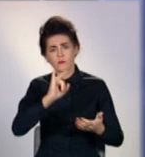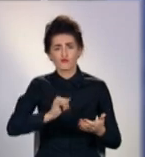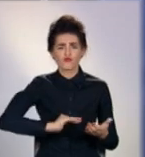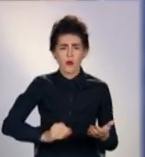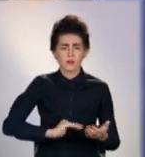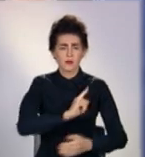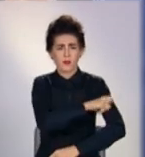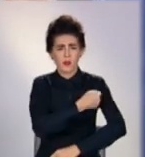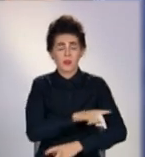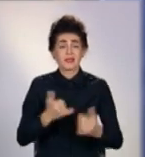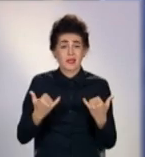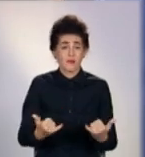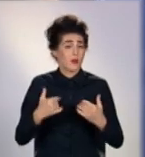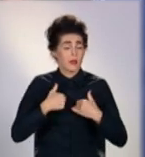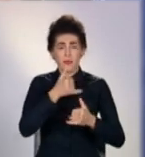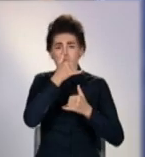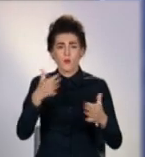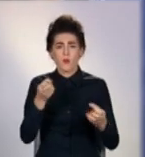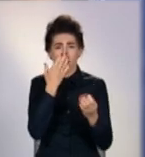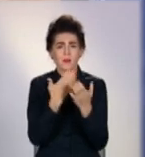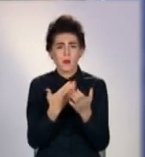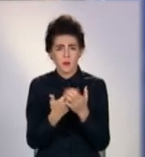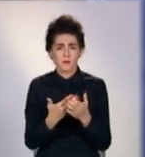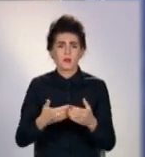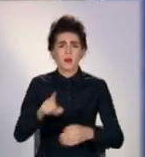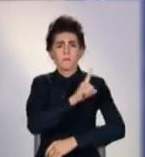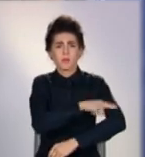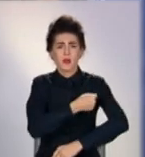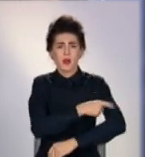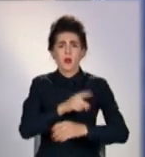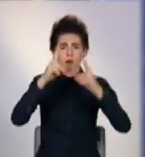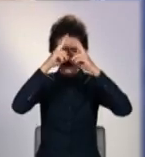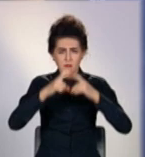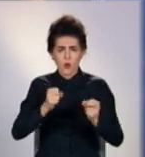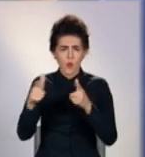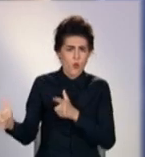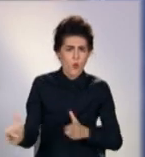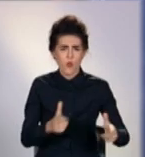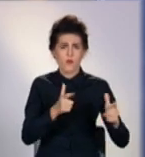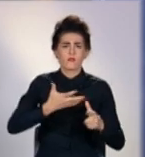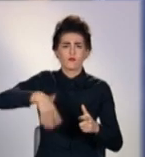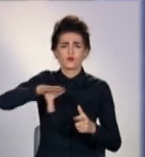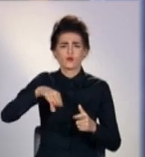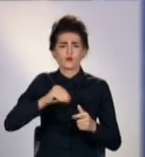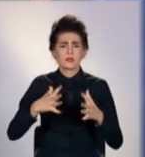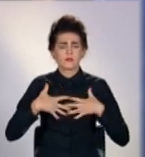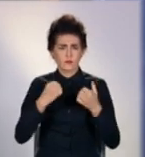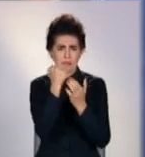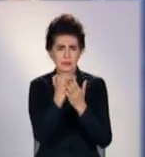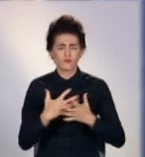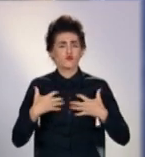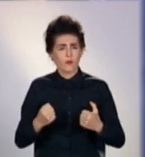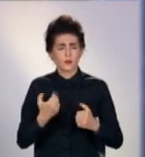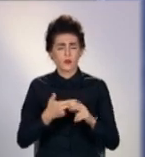Сьогодні ми не можемо на прикладі якоїсь однієї лікарні розглядати готовність всієї системи охорони здоров'я. Сьогодні